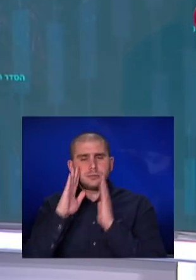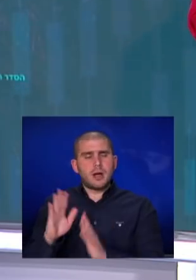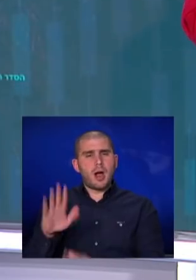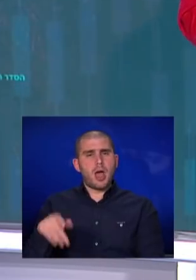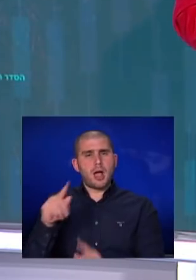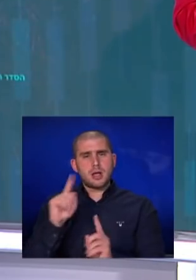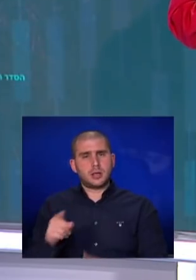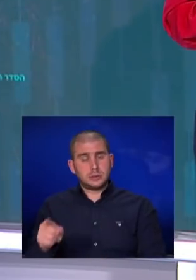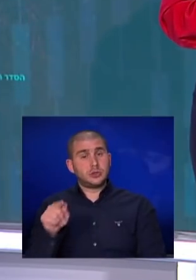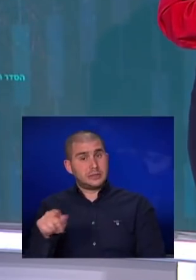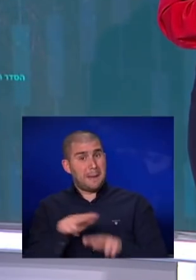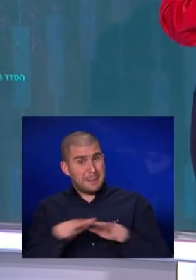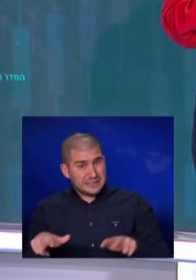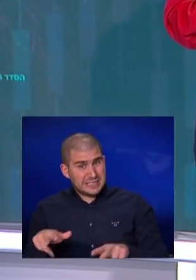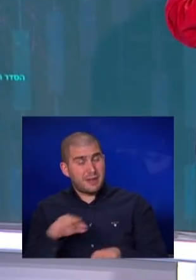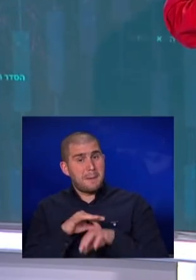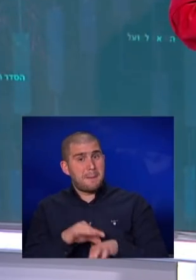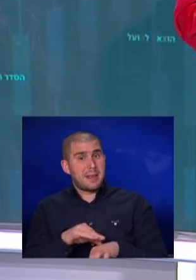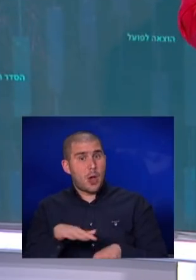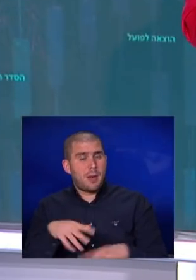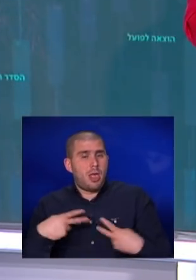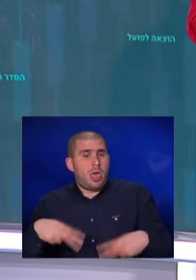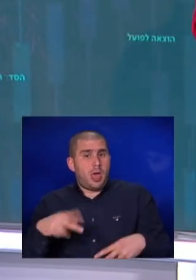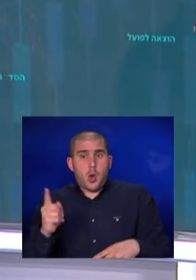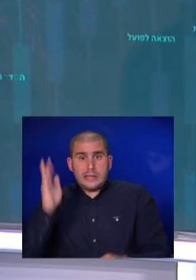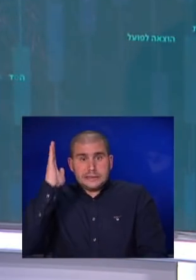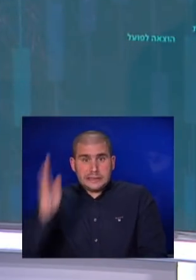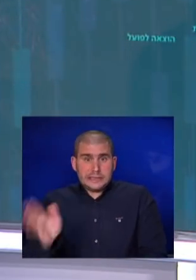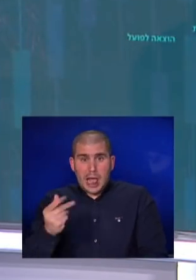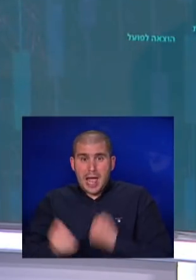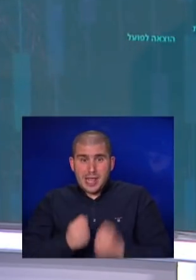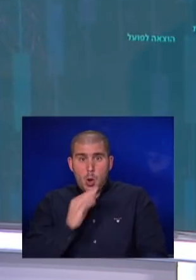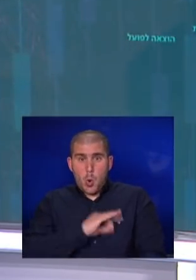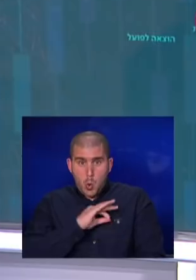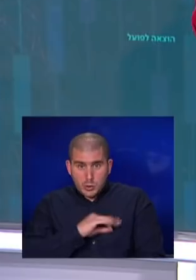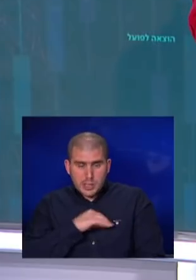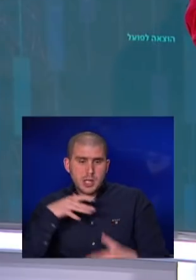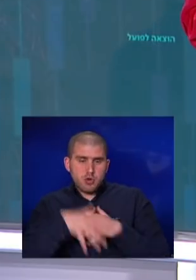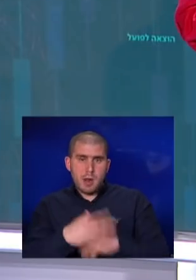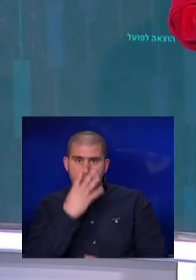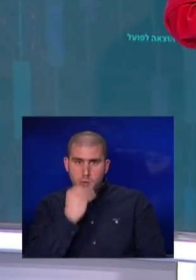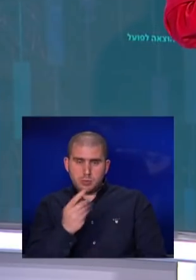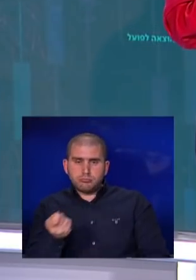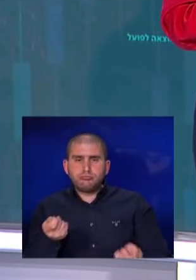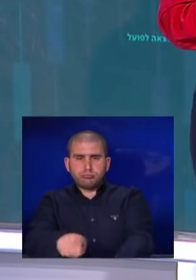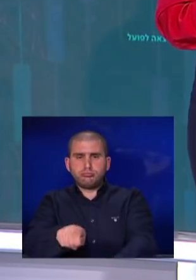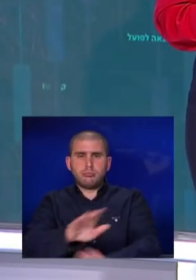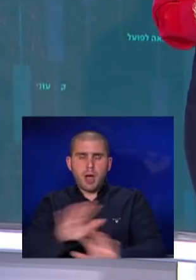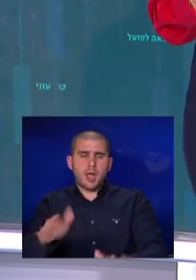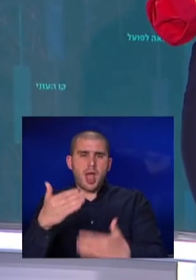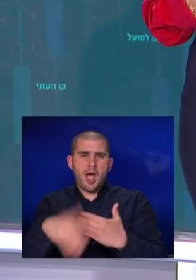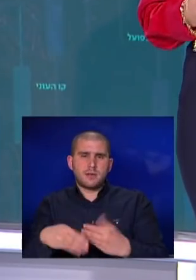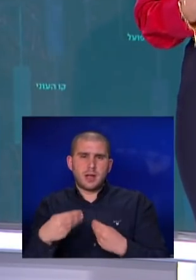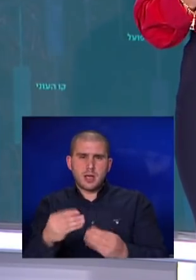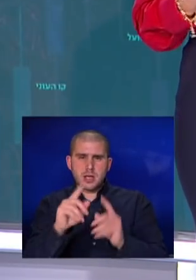המצב, מנהיגי אירופה מתים מפחד שכל סנקציה שיתילו על האנרגיה הרוסית תגרום לפוטין לסגור את הבארז, להפסיק לעזרים